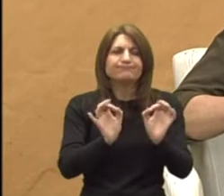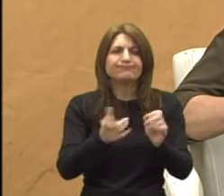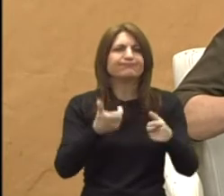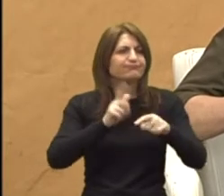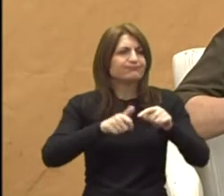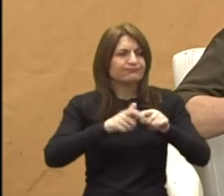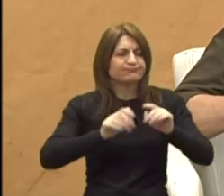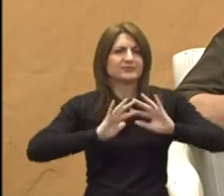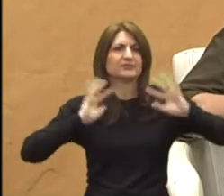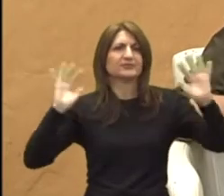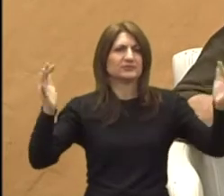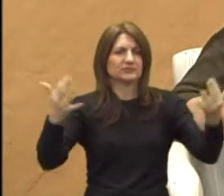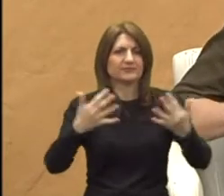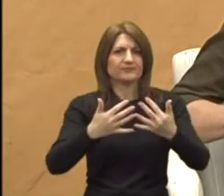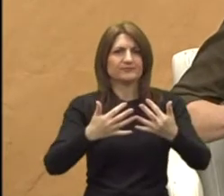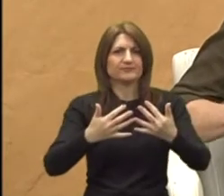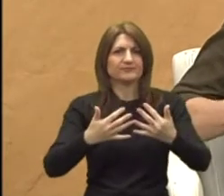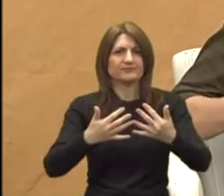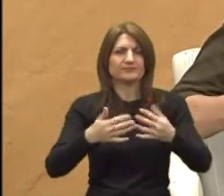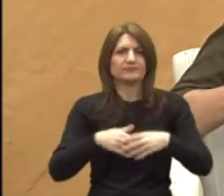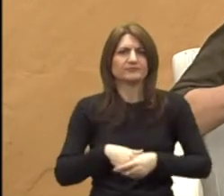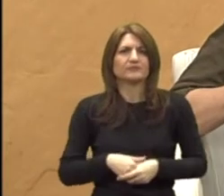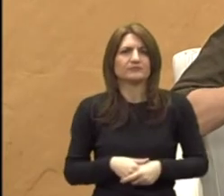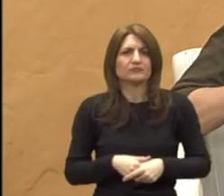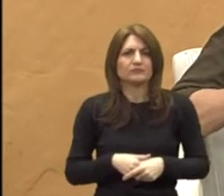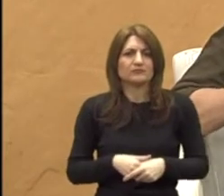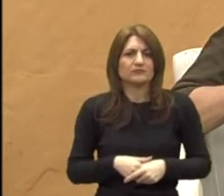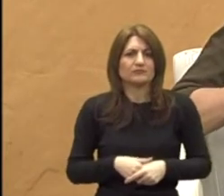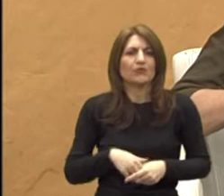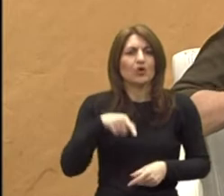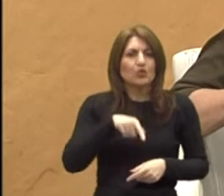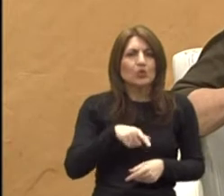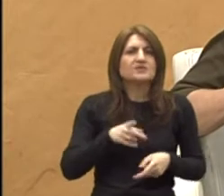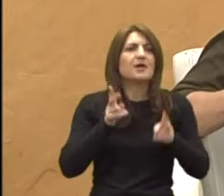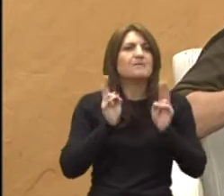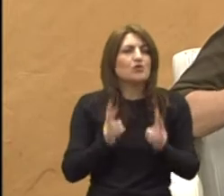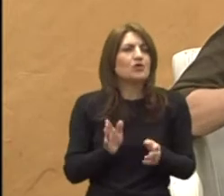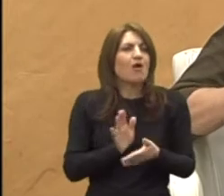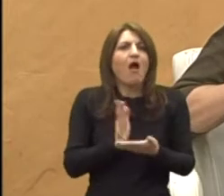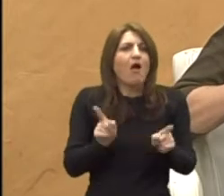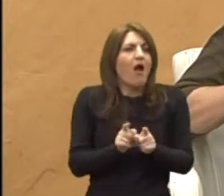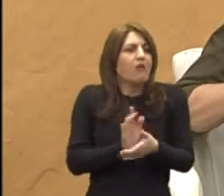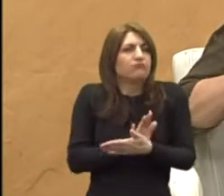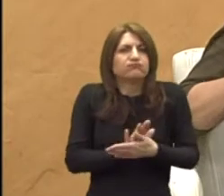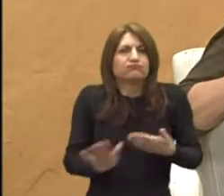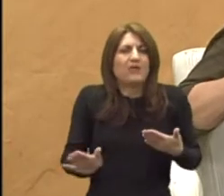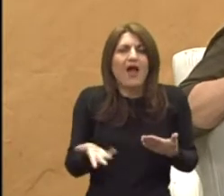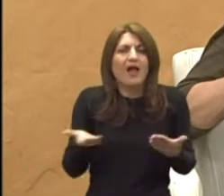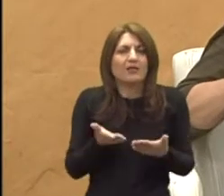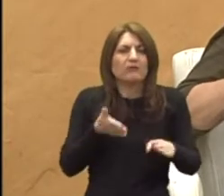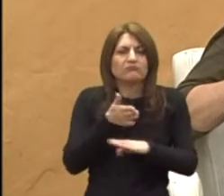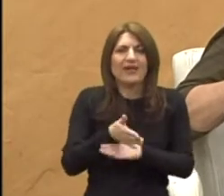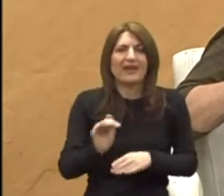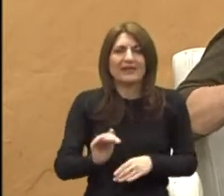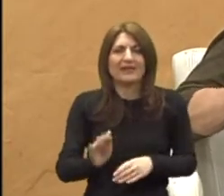koje se može adaptirati, jer kad kreće bilo koje